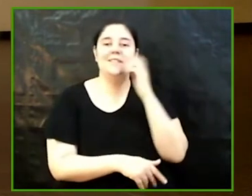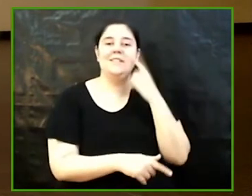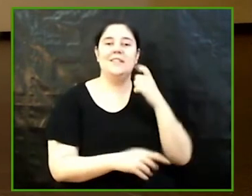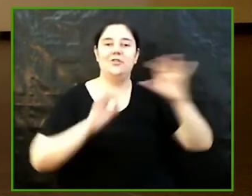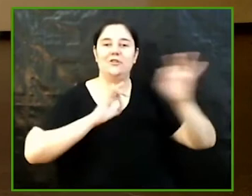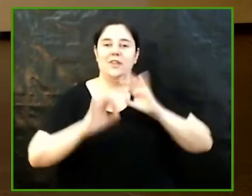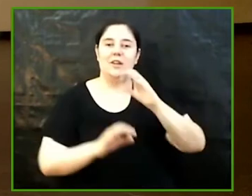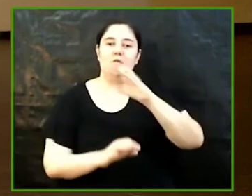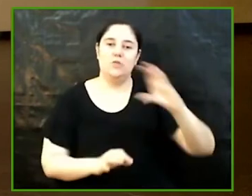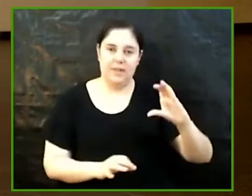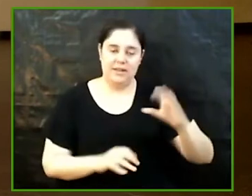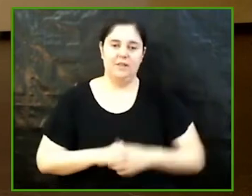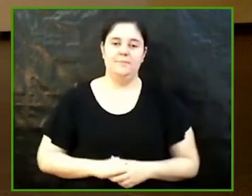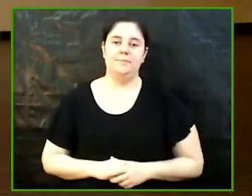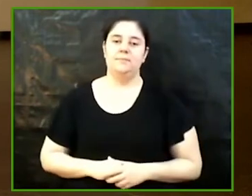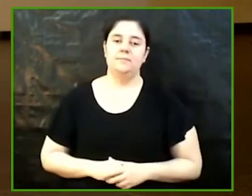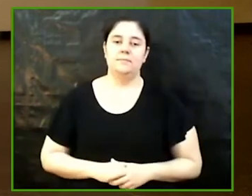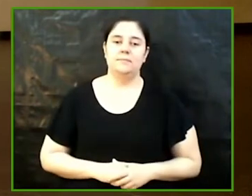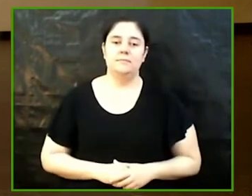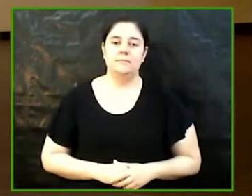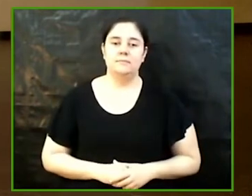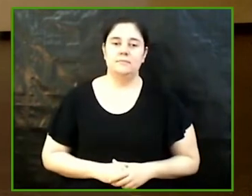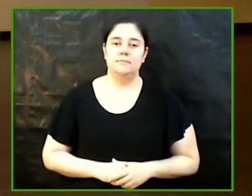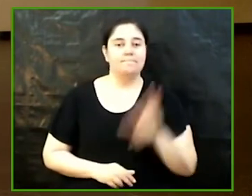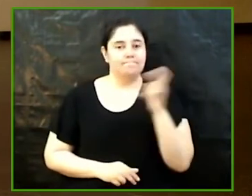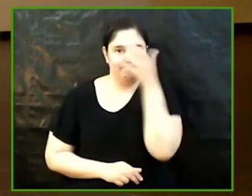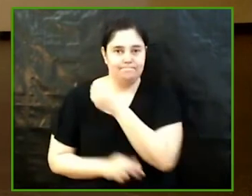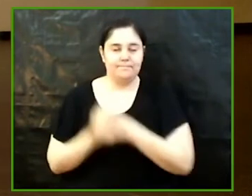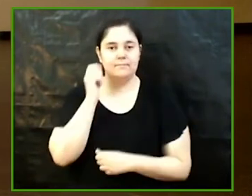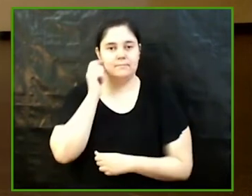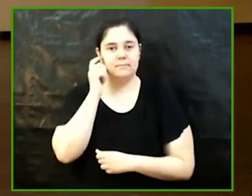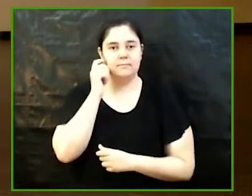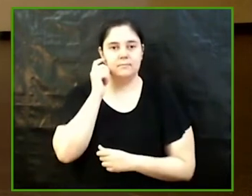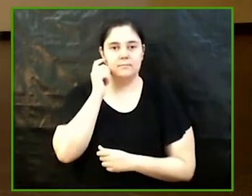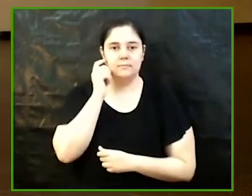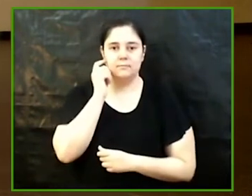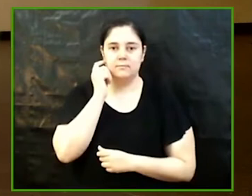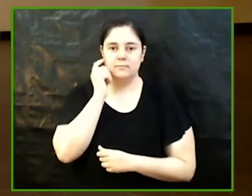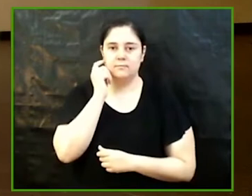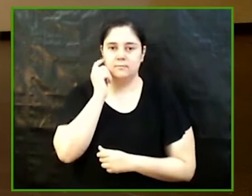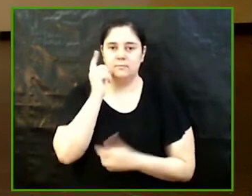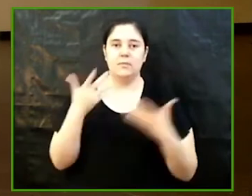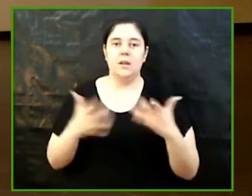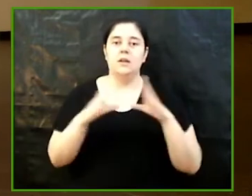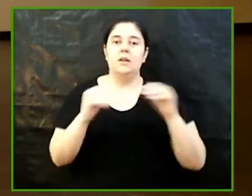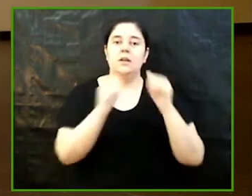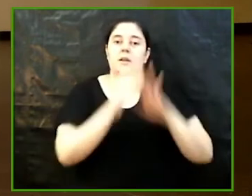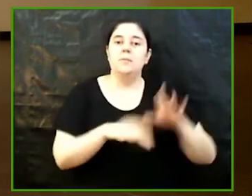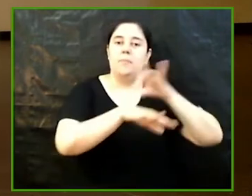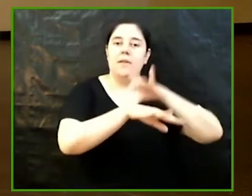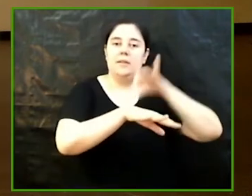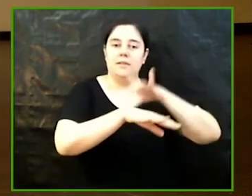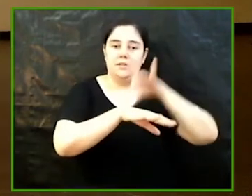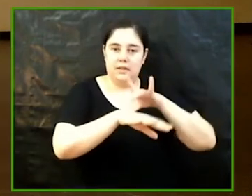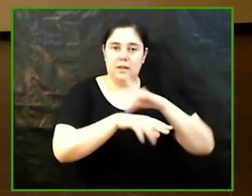Jordi Julià Garriga excusa l'assistència anem ara a la facultat de Medicina on tenim dos